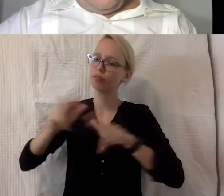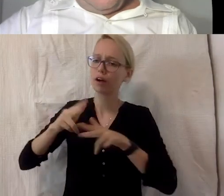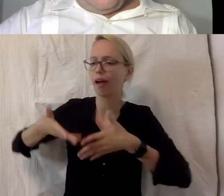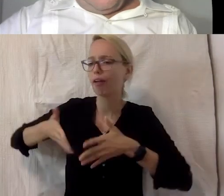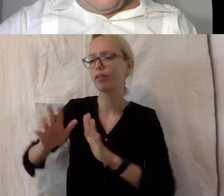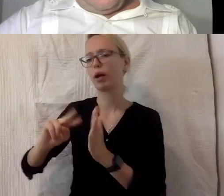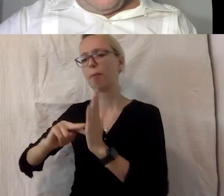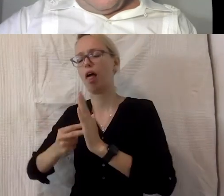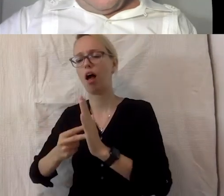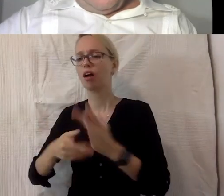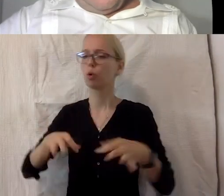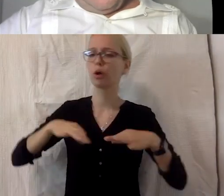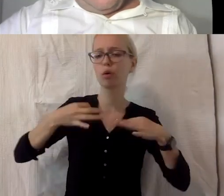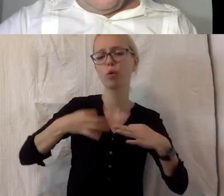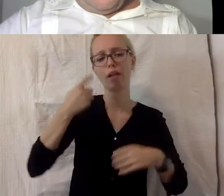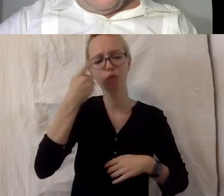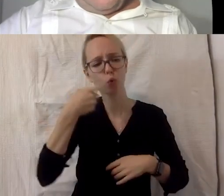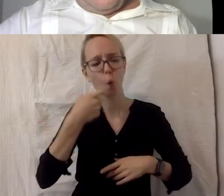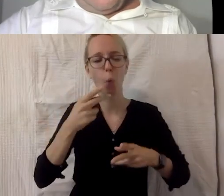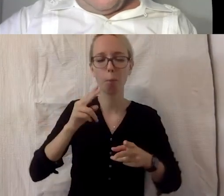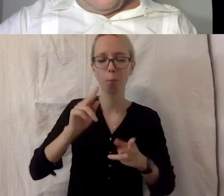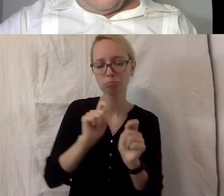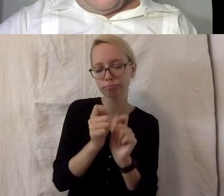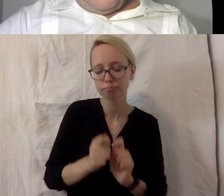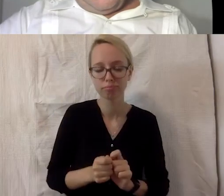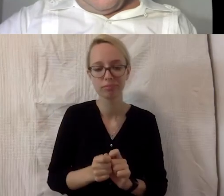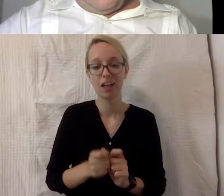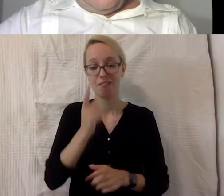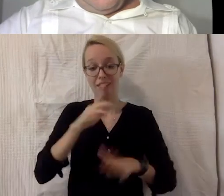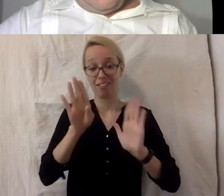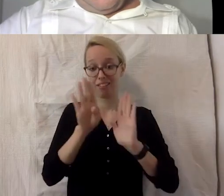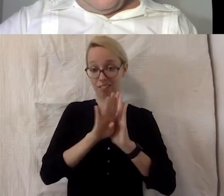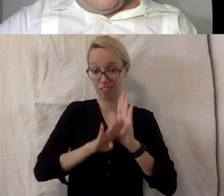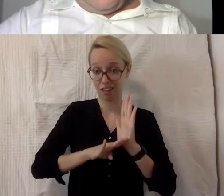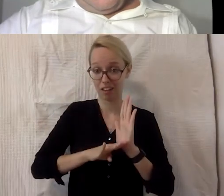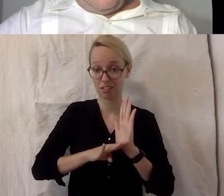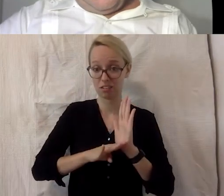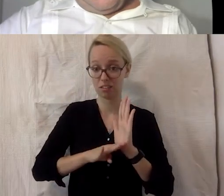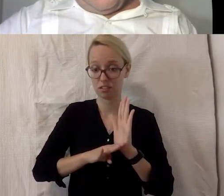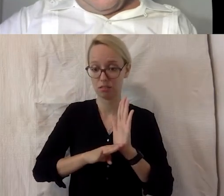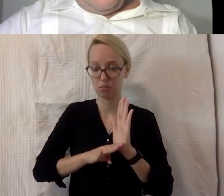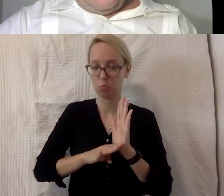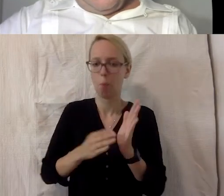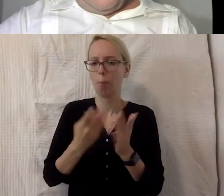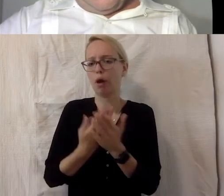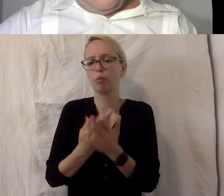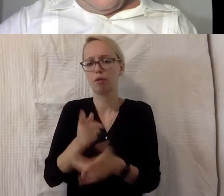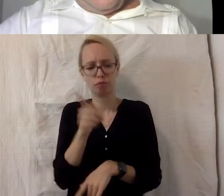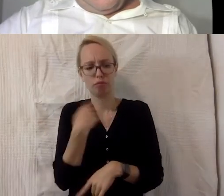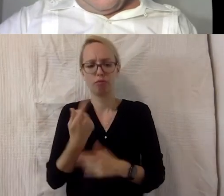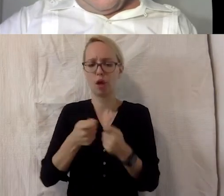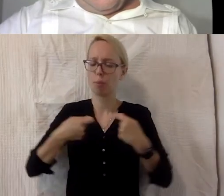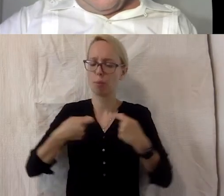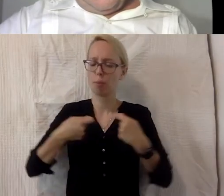Gesundheitsversorgung weiterentwickelt wird, bei jedem Gesetz, ja, reicht es halt nicht, wenn Verbände wie wir, wir sind der größte Sozialverband Deutschlands, der